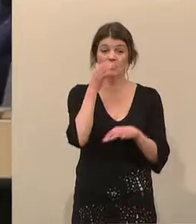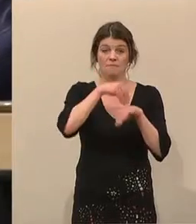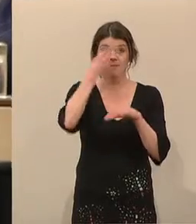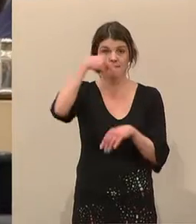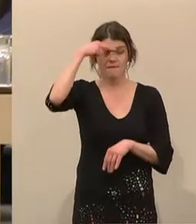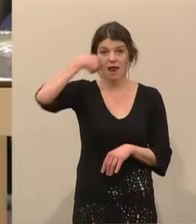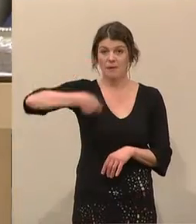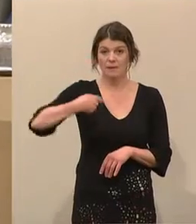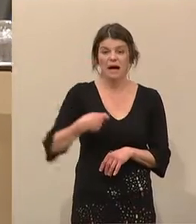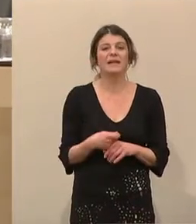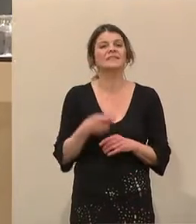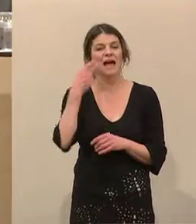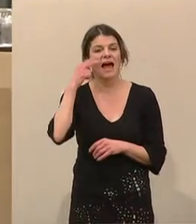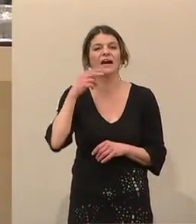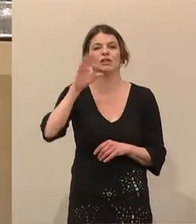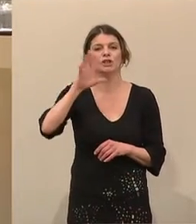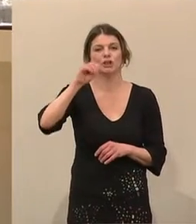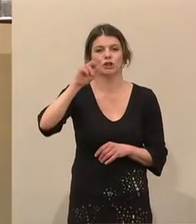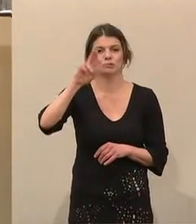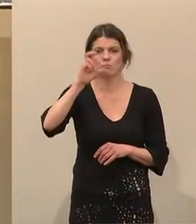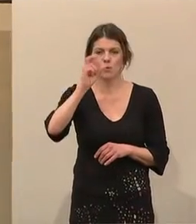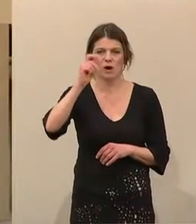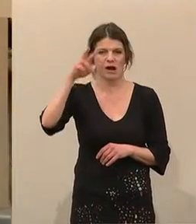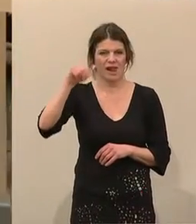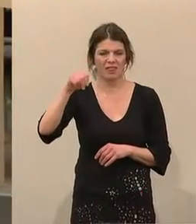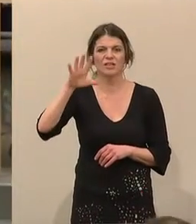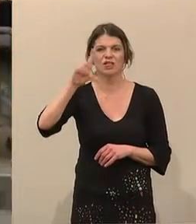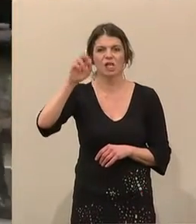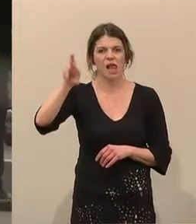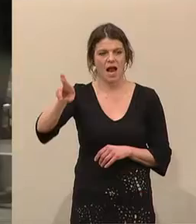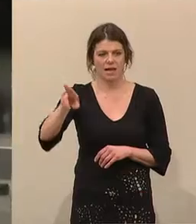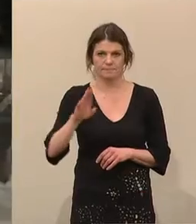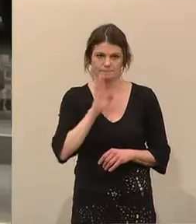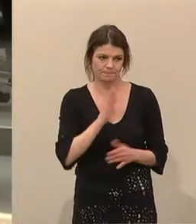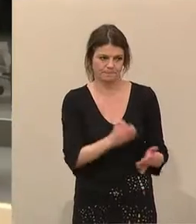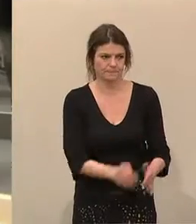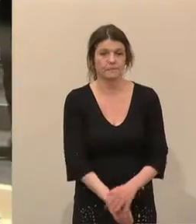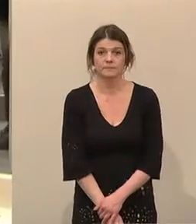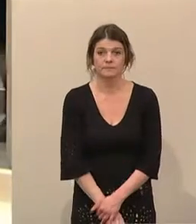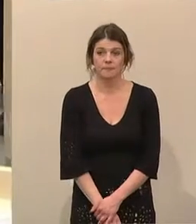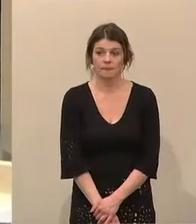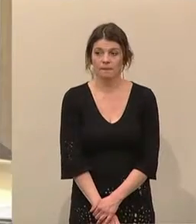Nächster Abgeordneter, Johannes Schmuckenschlager. Nächster Abgeordneter am Wort, Johannes Schmuckenschlager von der ÖVP.